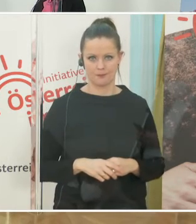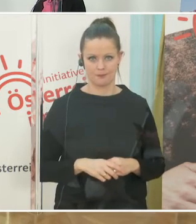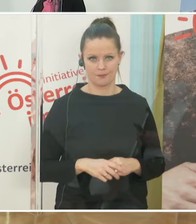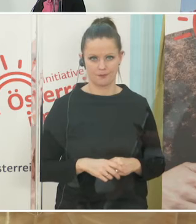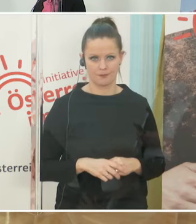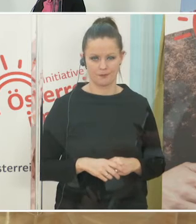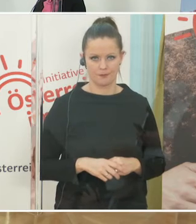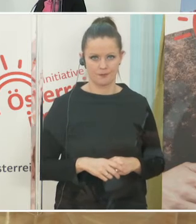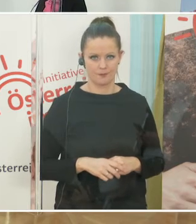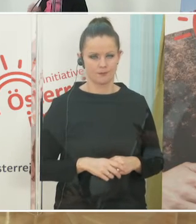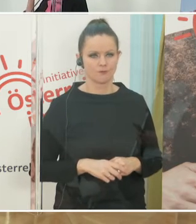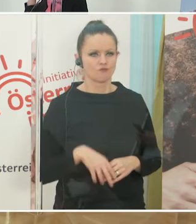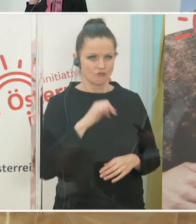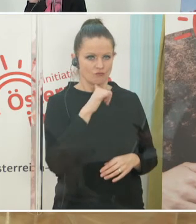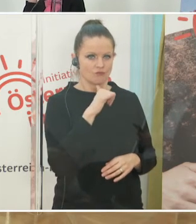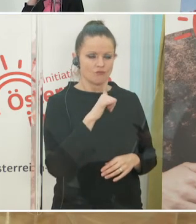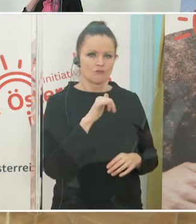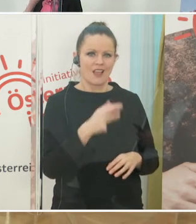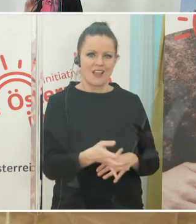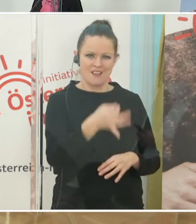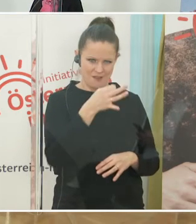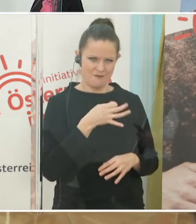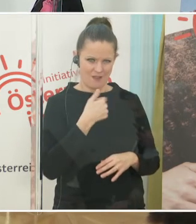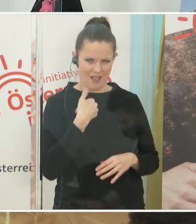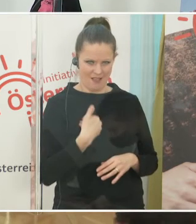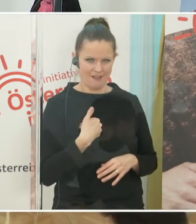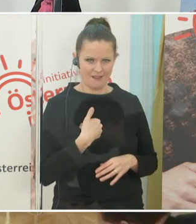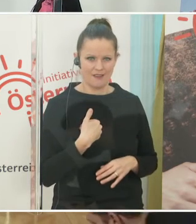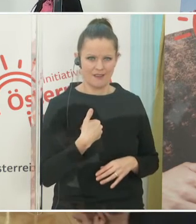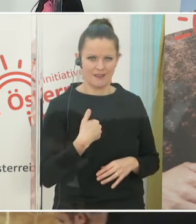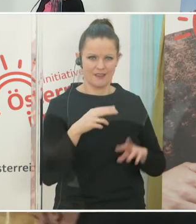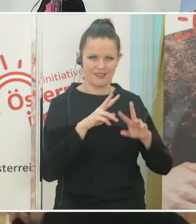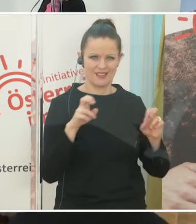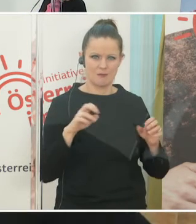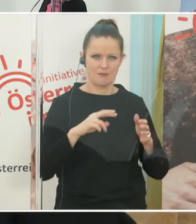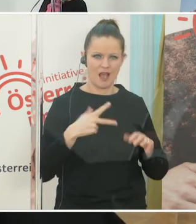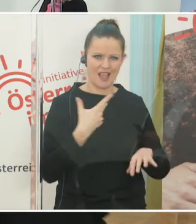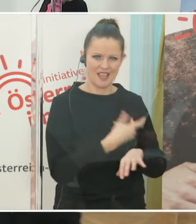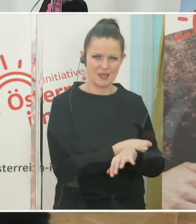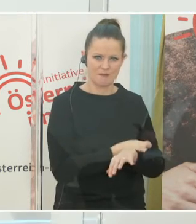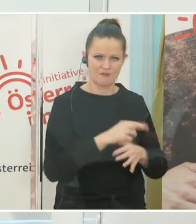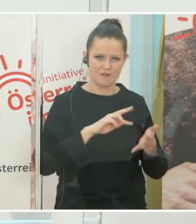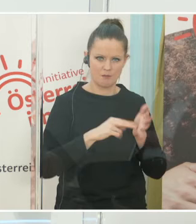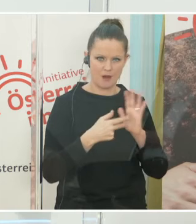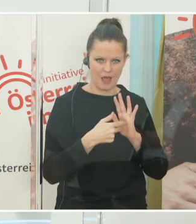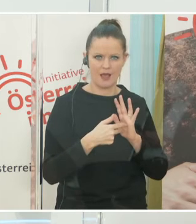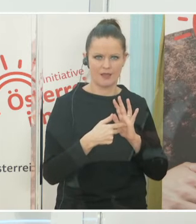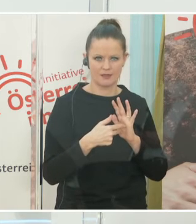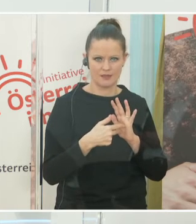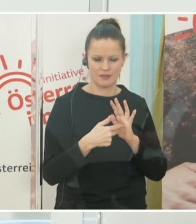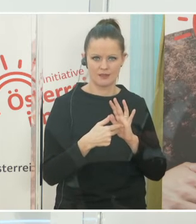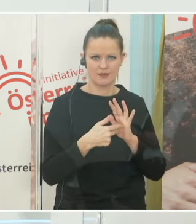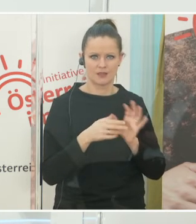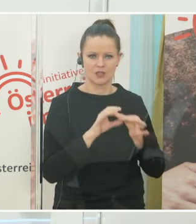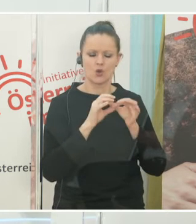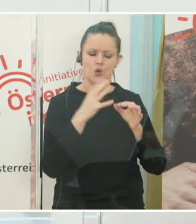Ja, also die Frage, die Sie gestellt haben, war bezüglich des Impfplans. Nur noch einmal